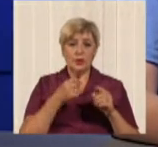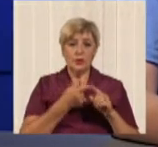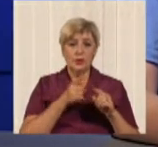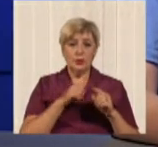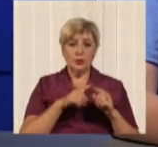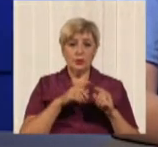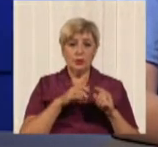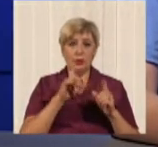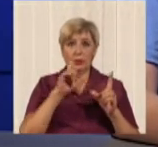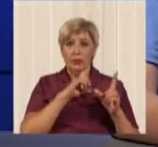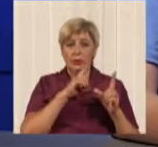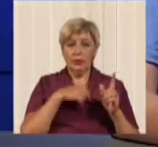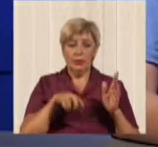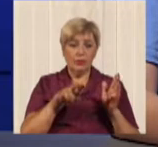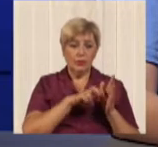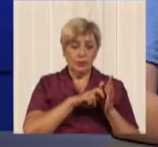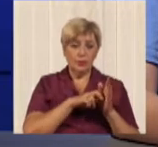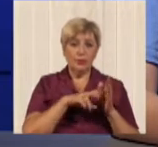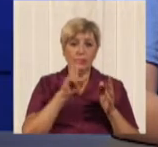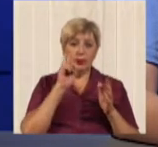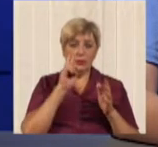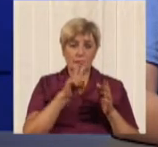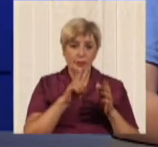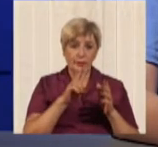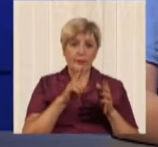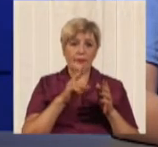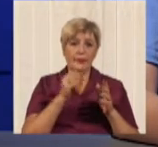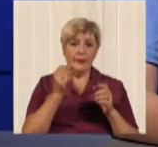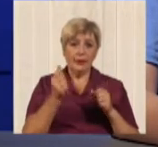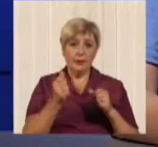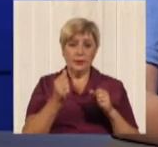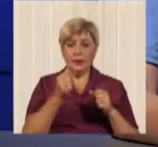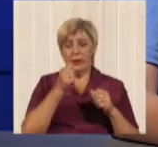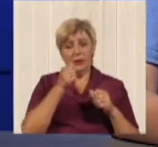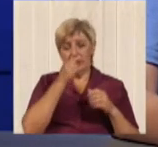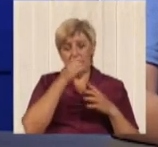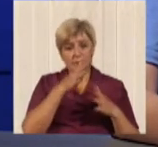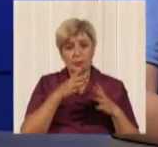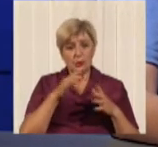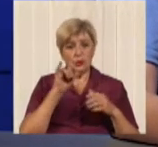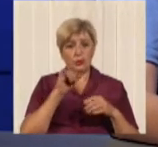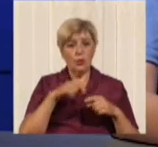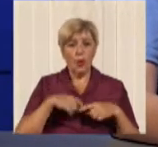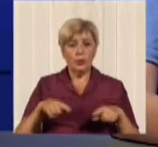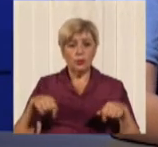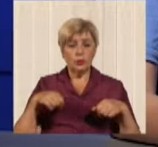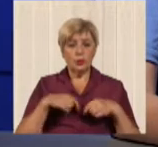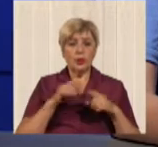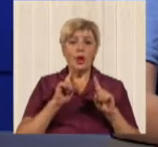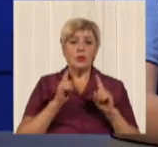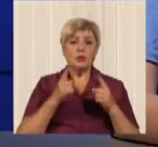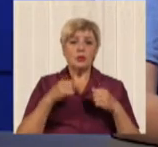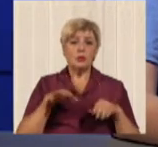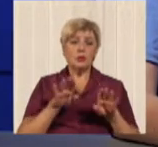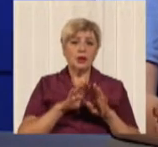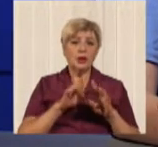хочет приобрести, зайдя в первый раз троллейбус ежедневной проїзной, он его приобрести, к сожалению, у кондуктора не може. Почему такая идет